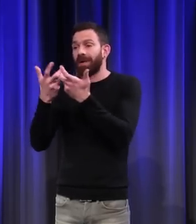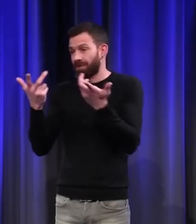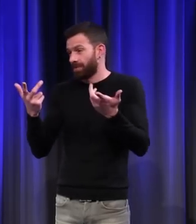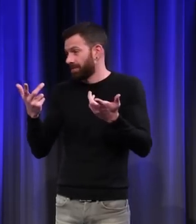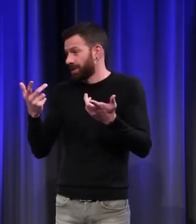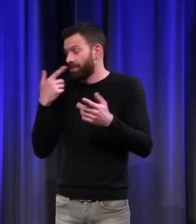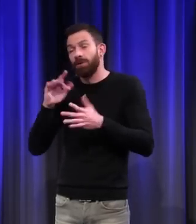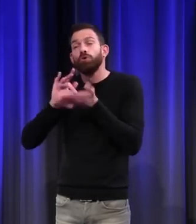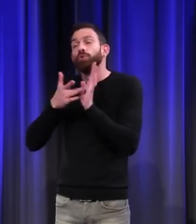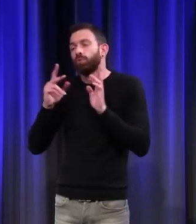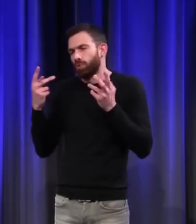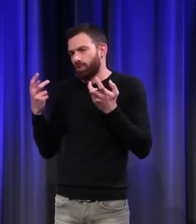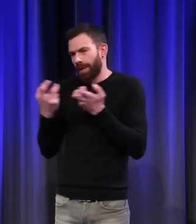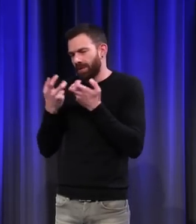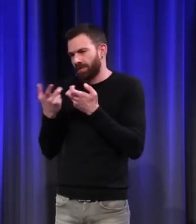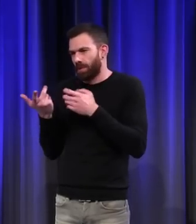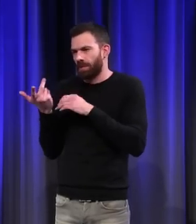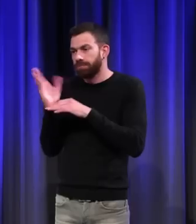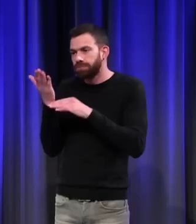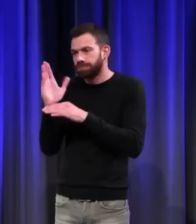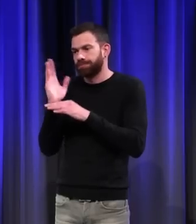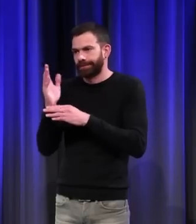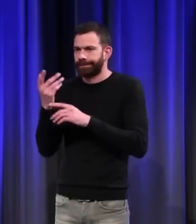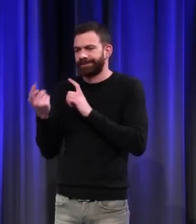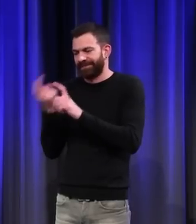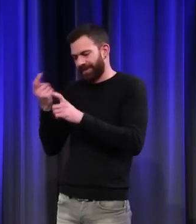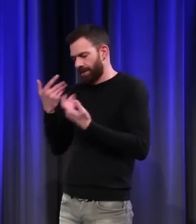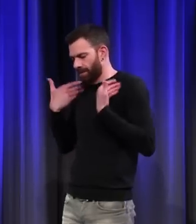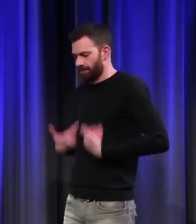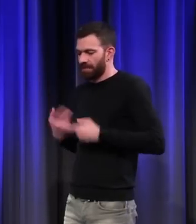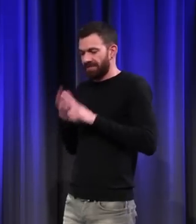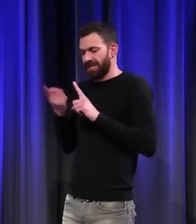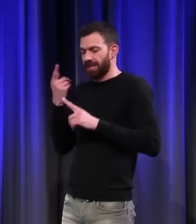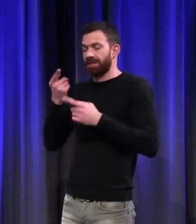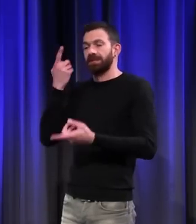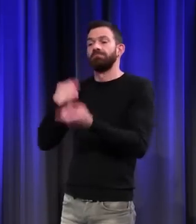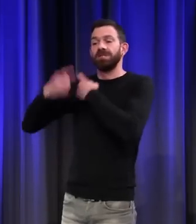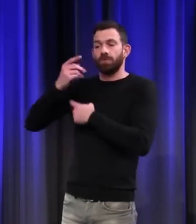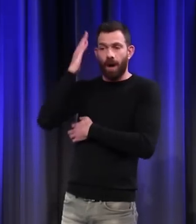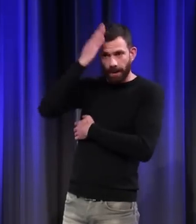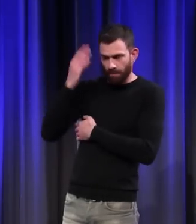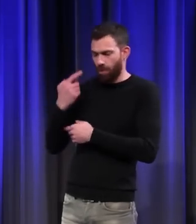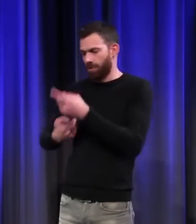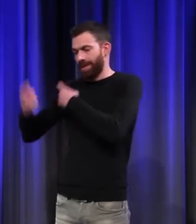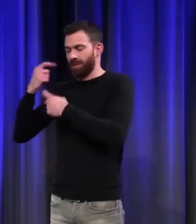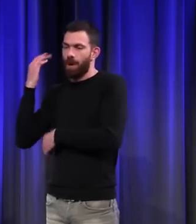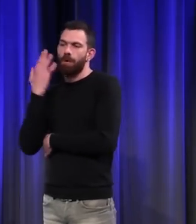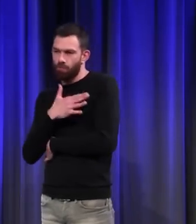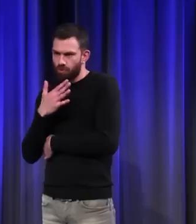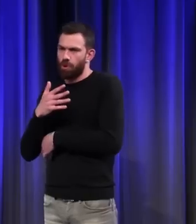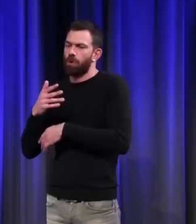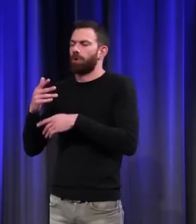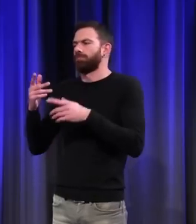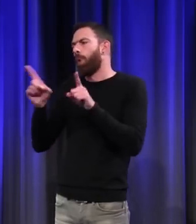tous mes exemples du côté de mes deux spécialités, l'histoire des animaux d'un côté, l'histoire des couleurs de l'autre, un peu aussi du côté des